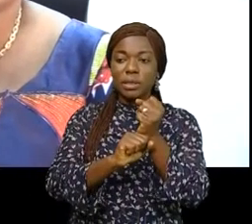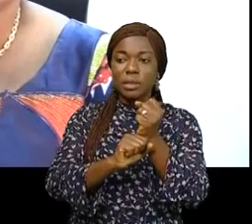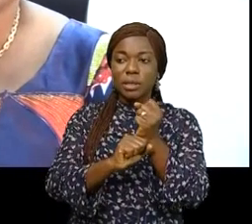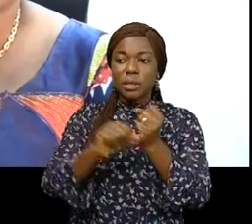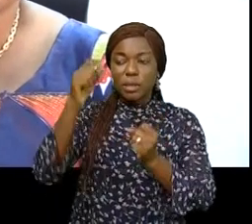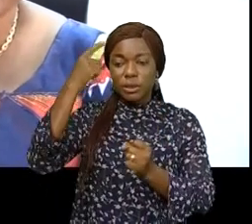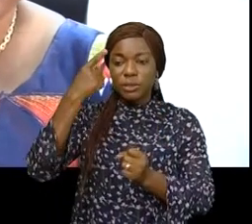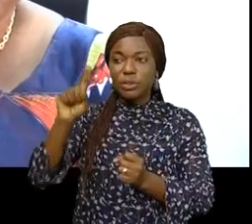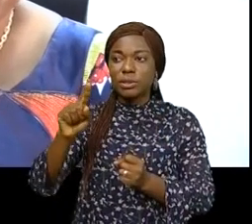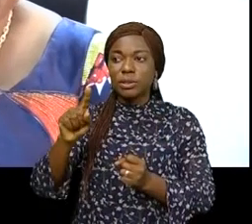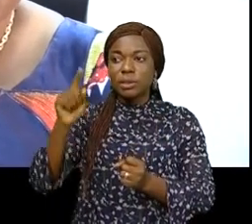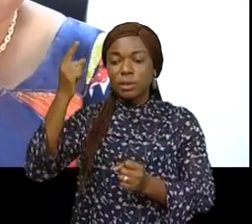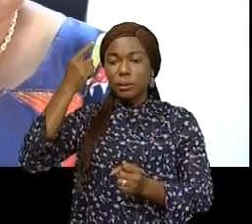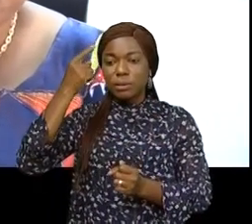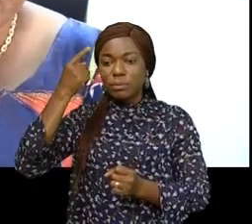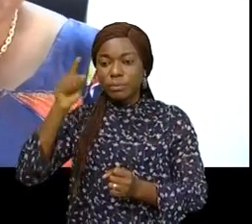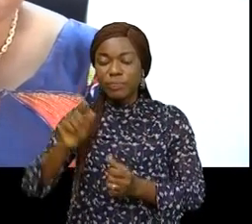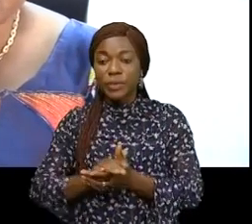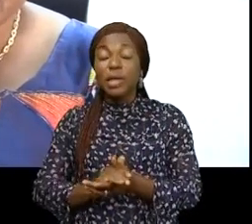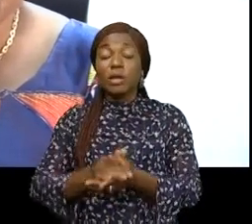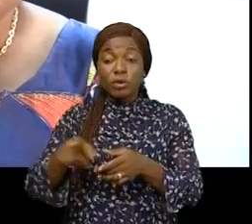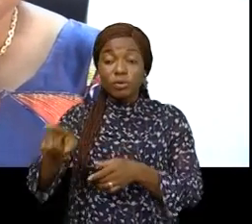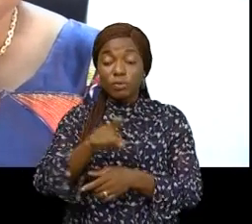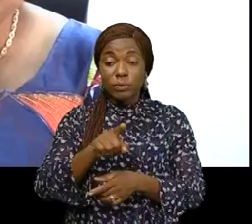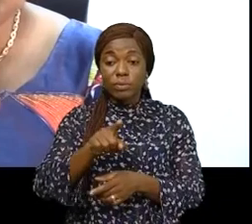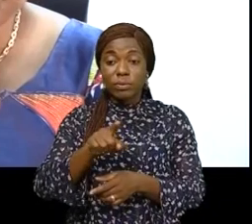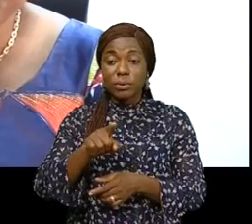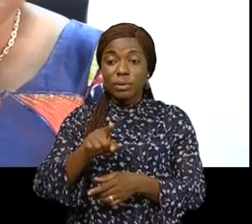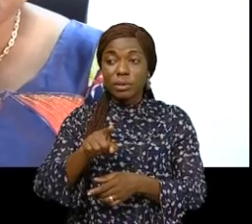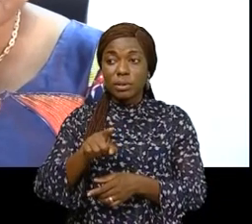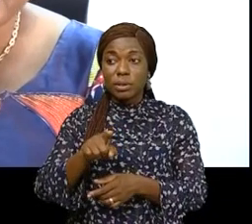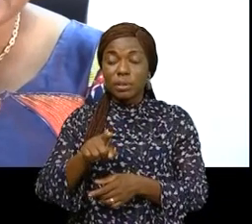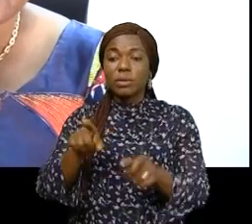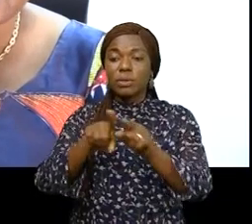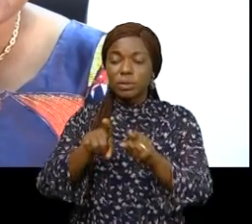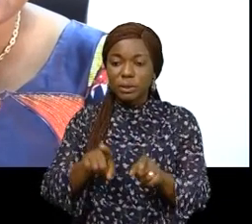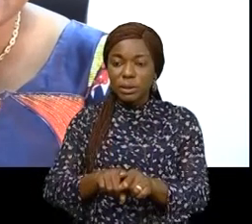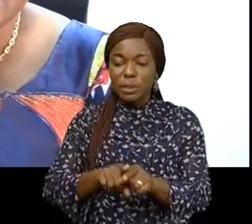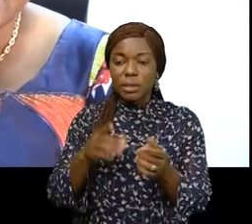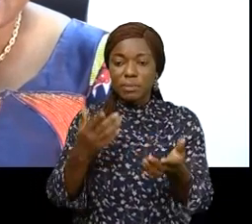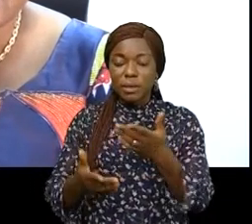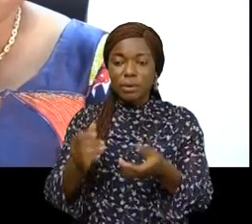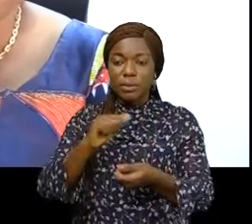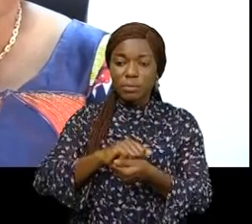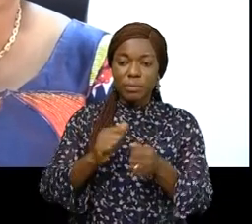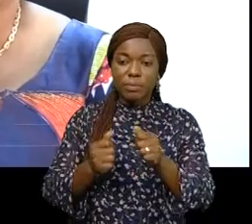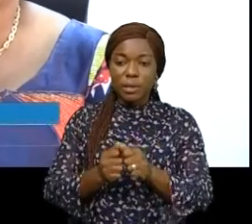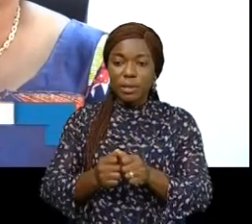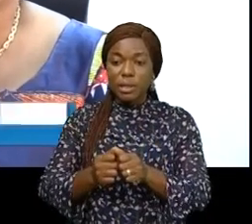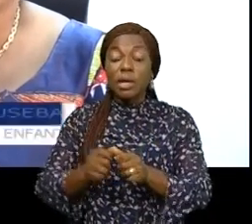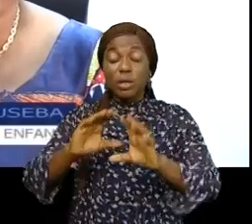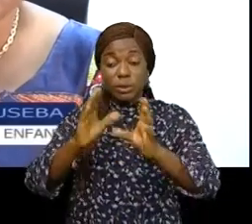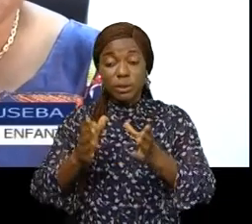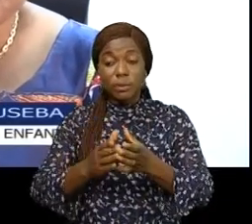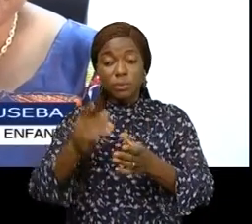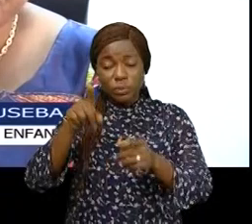et sans-abri. Soyez rassurés que la situation des enfants causée par cette tragédie est au cœur de mes